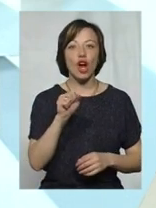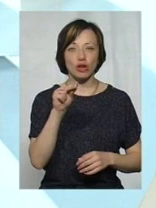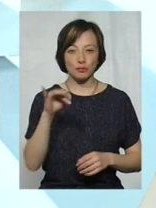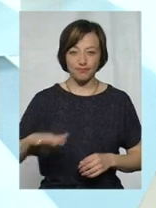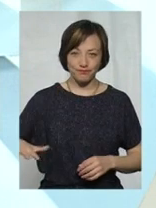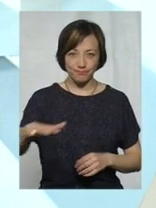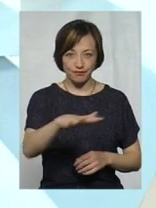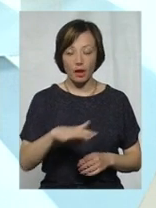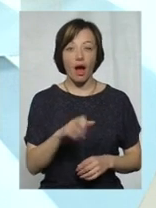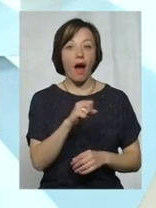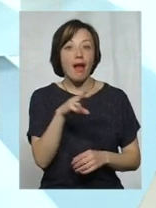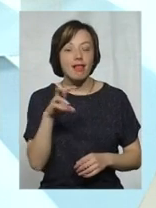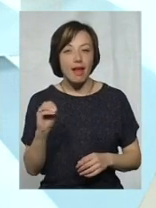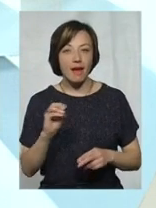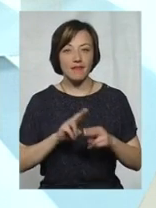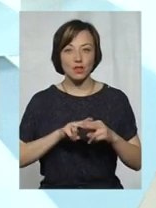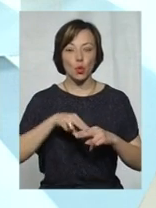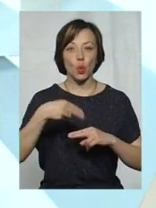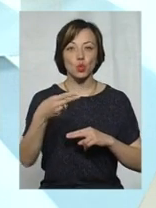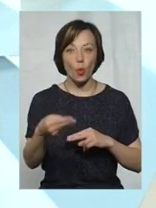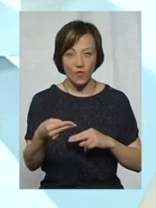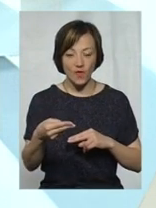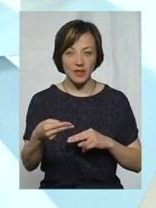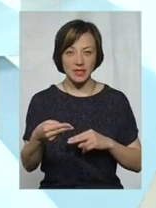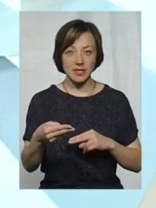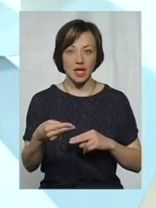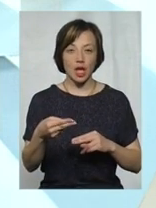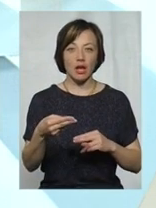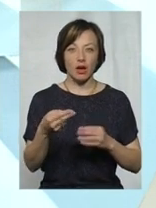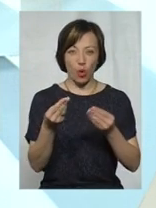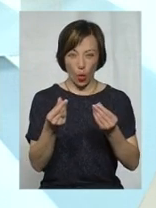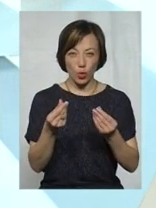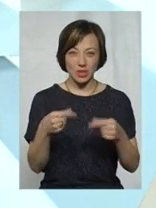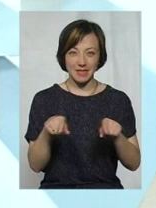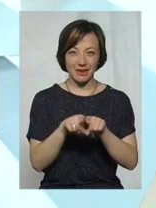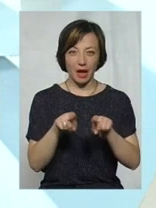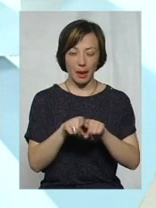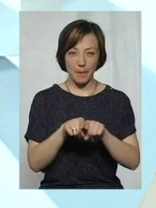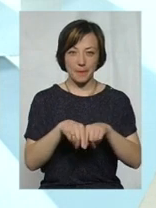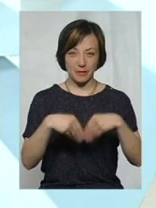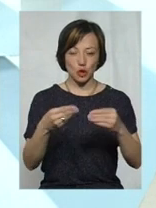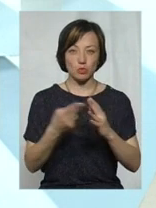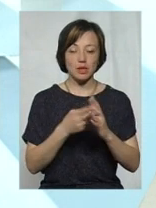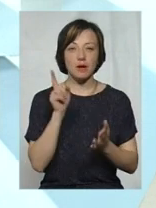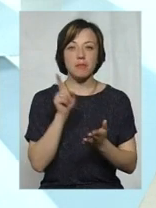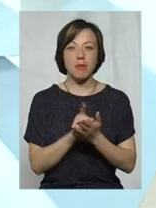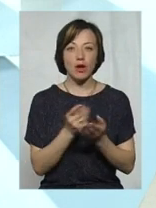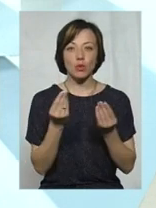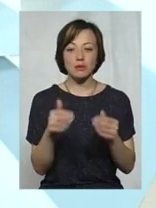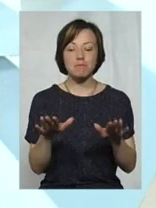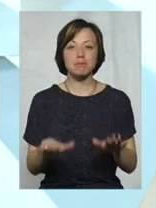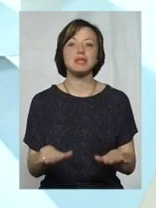Але відшкодовуватися субсидії за такими призначеннями мають з коштів